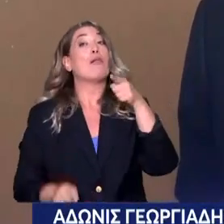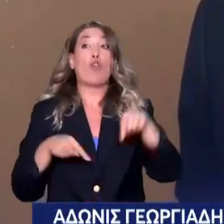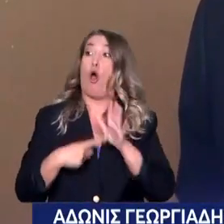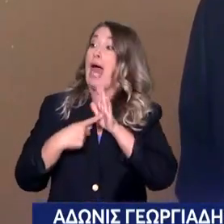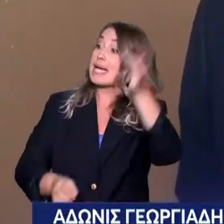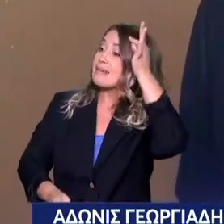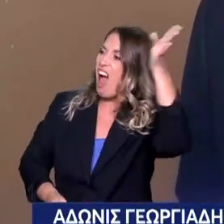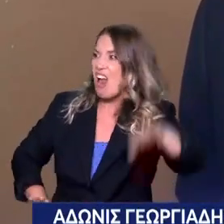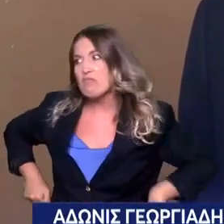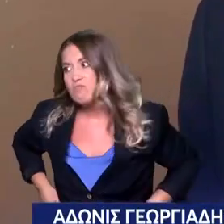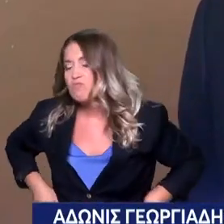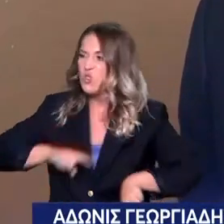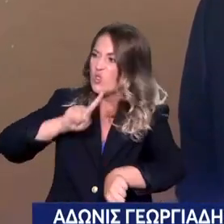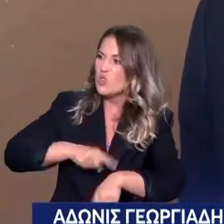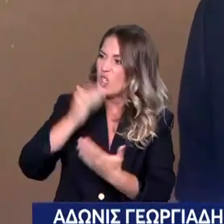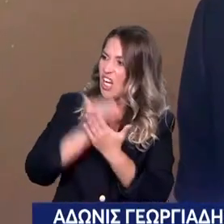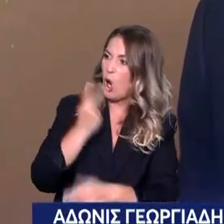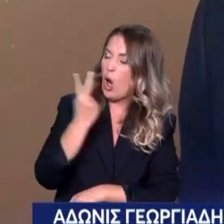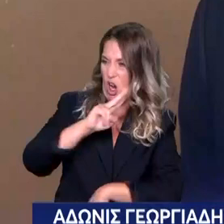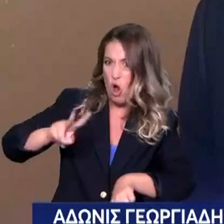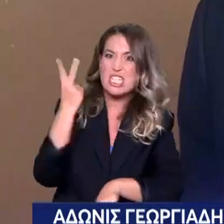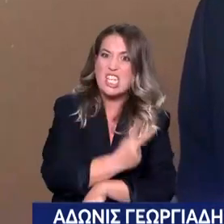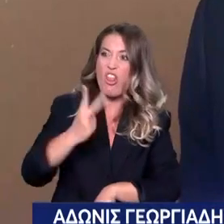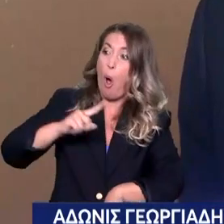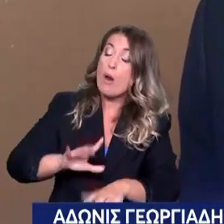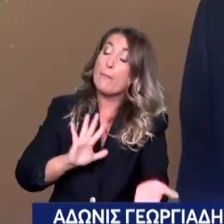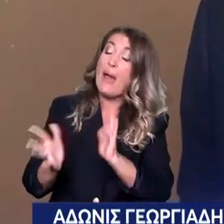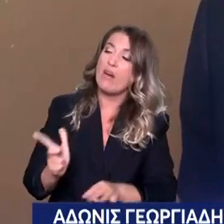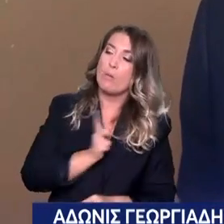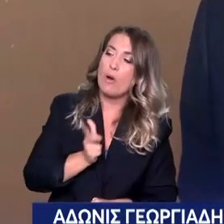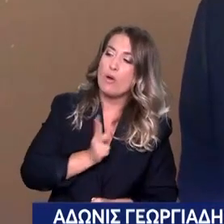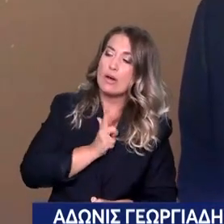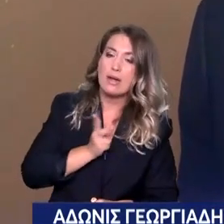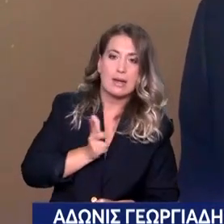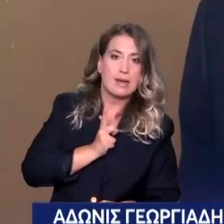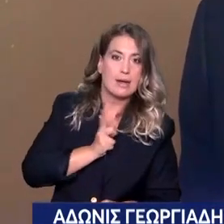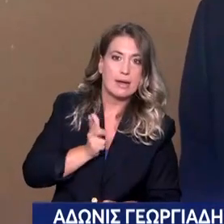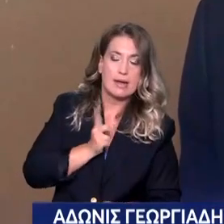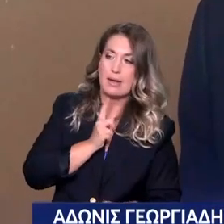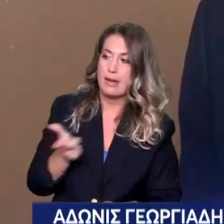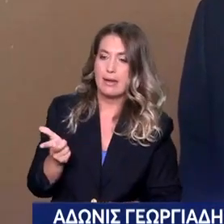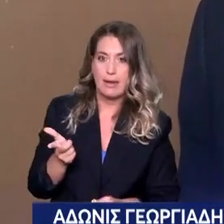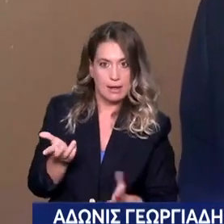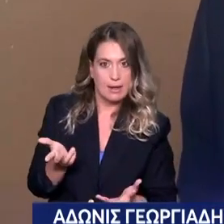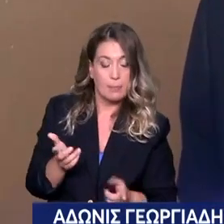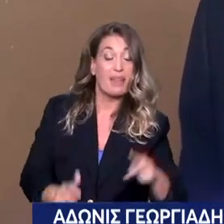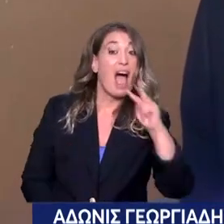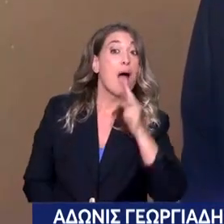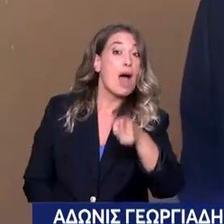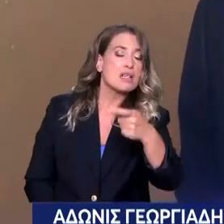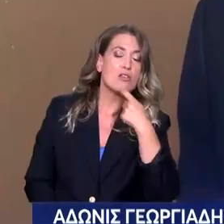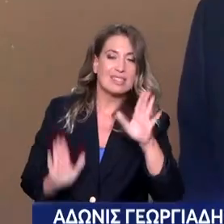επιχείρημα αυτό Σύστημα υγείας Χωρίς προβλήματα Δεν υπάρχει Συμφωνούμε σ' αυτό Συμφωνούμε σ'